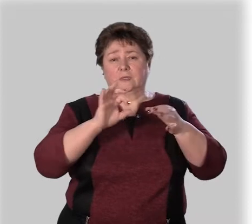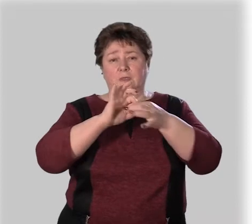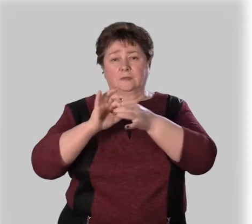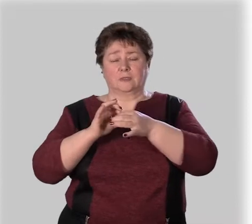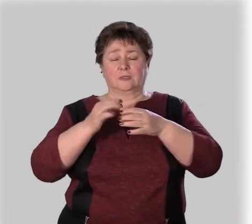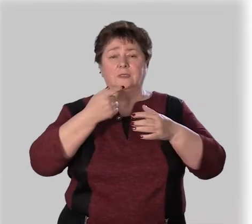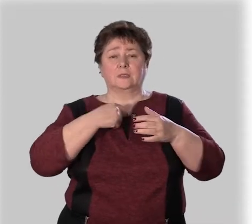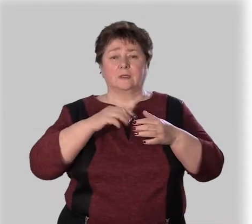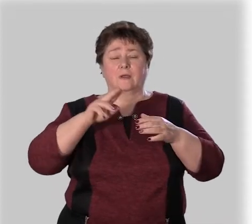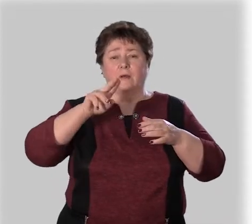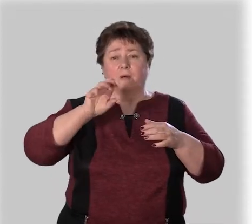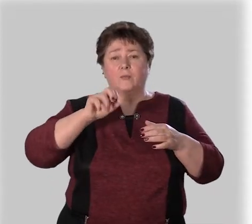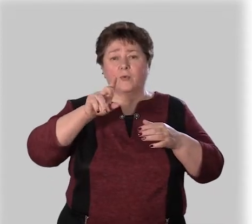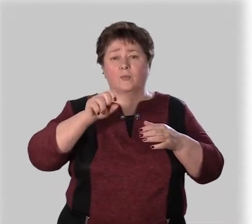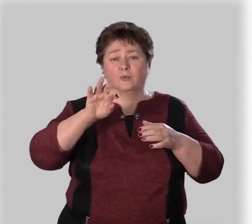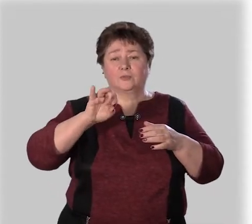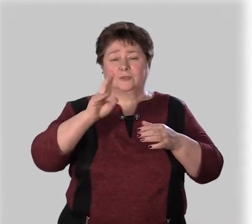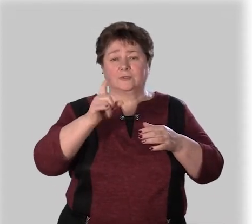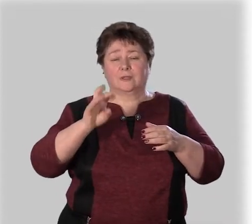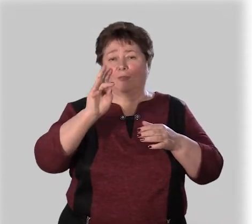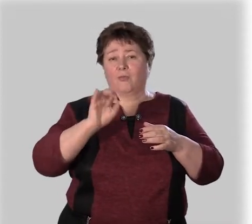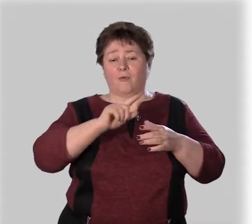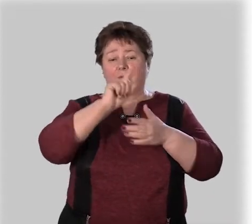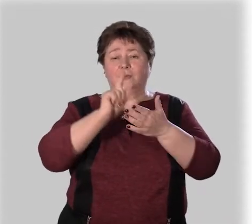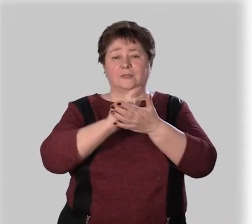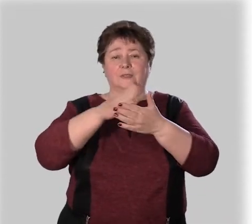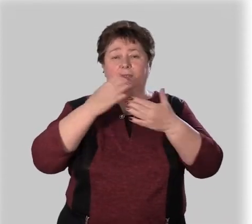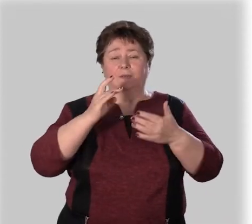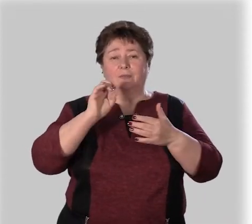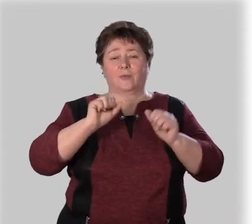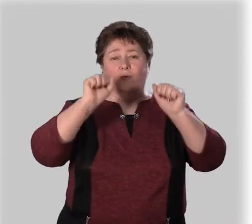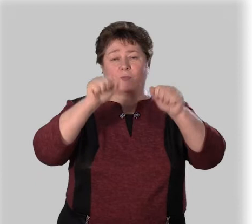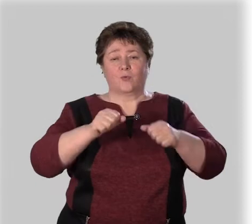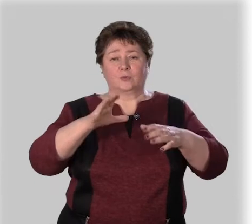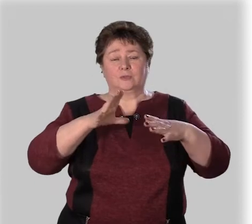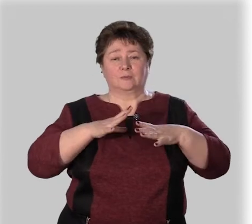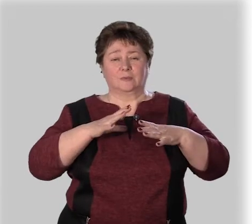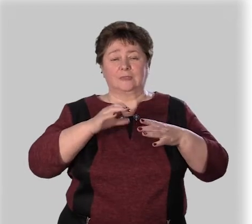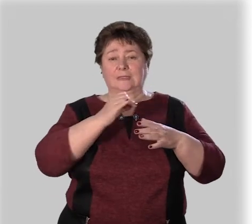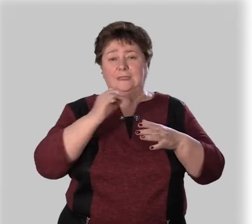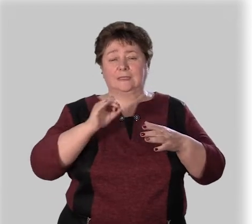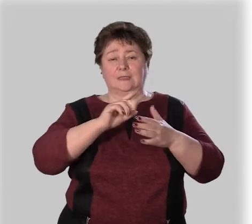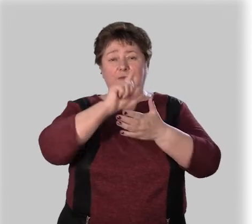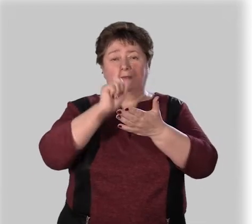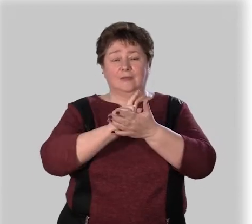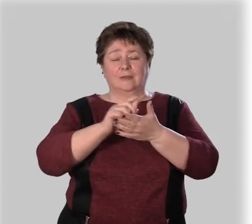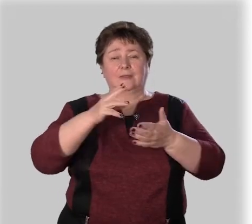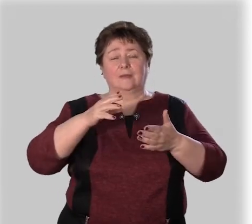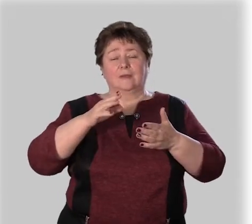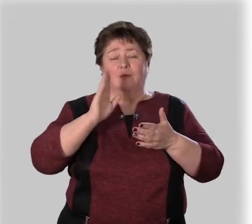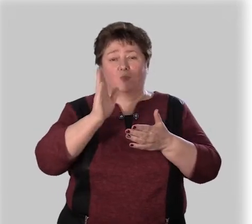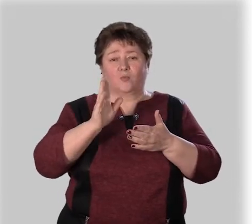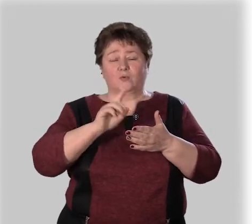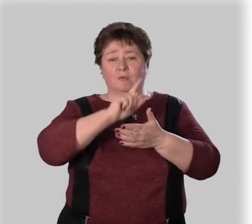двух предложениях интонация побудительная, но не вопросительная. Но может быть и вопросительная.